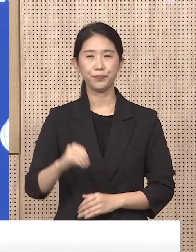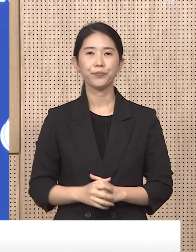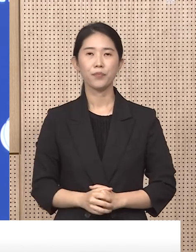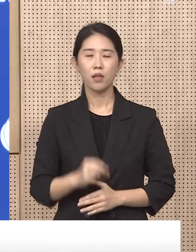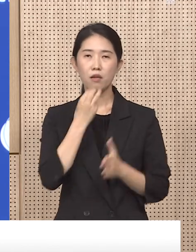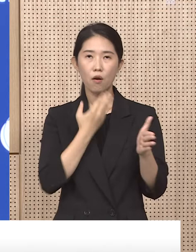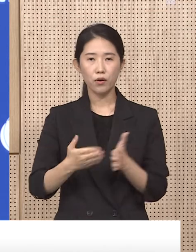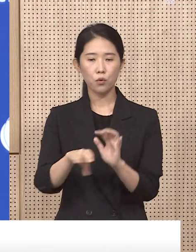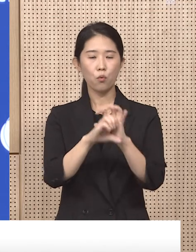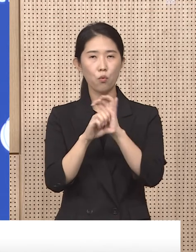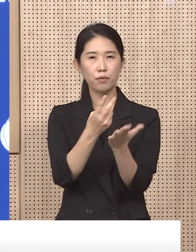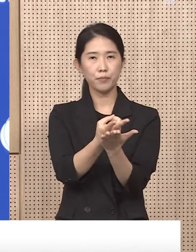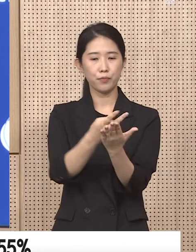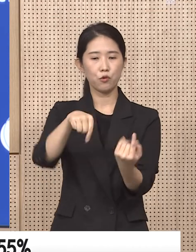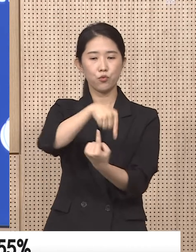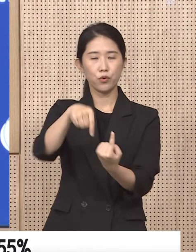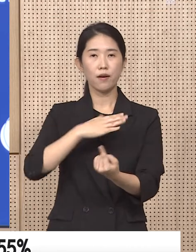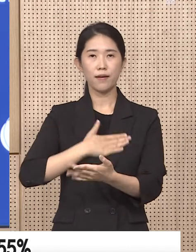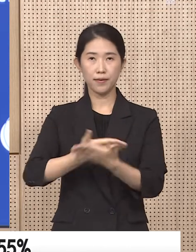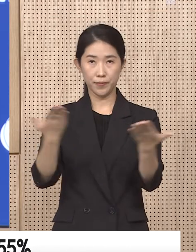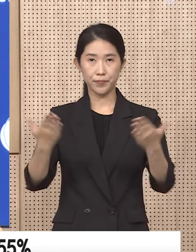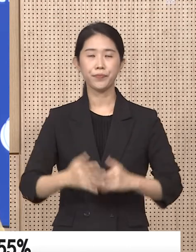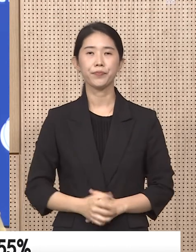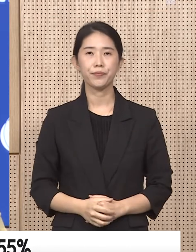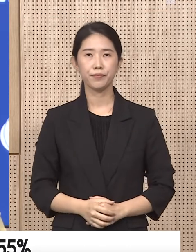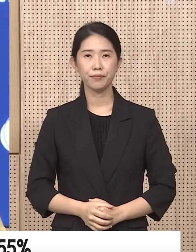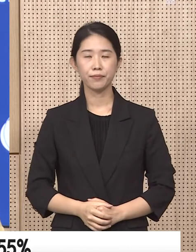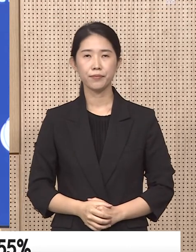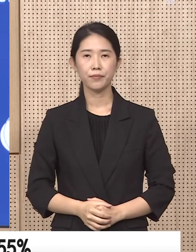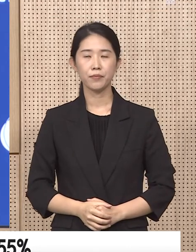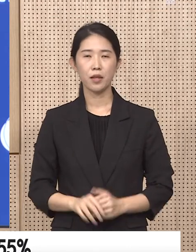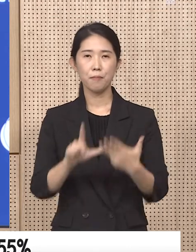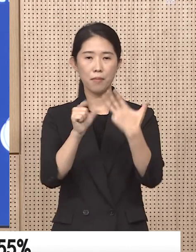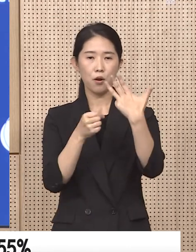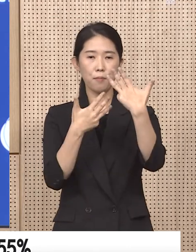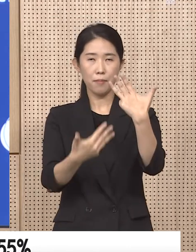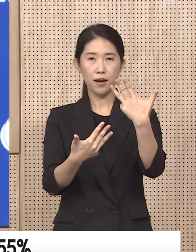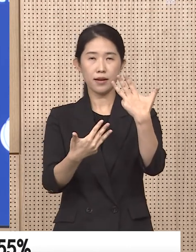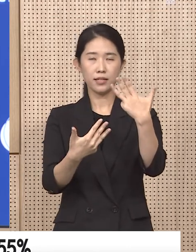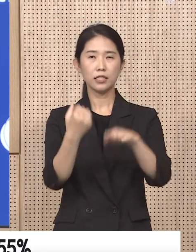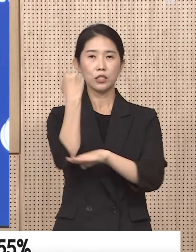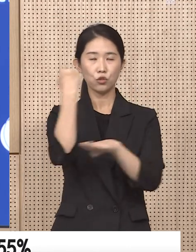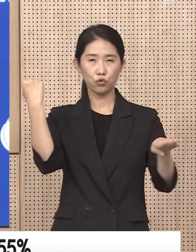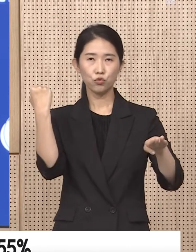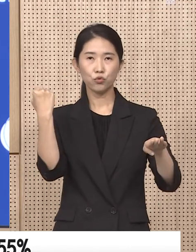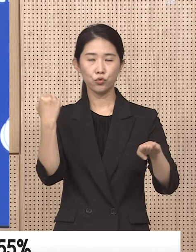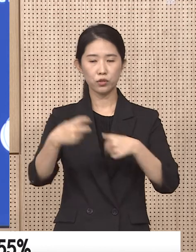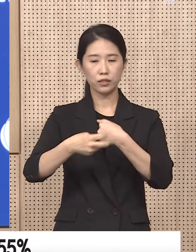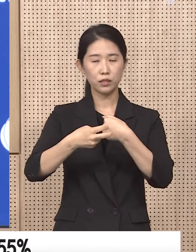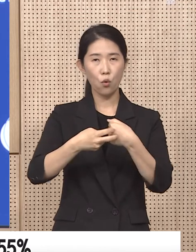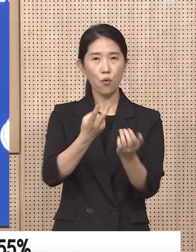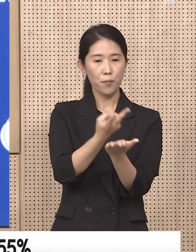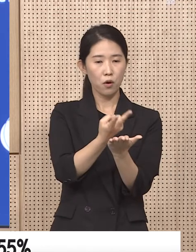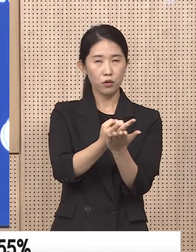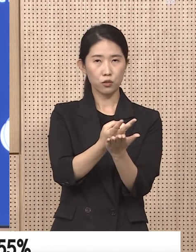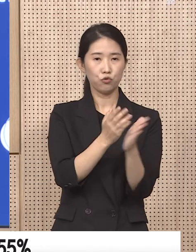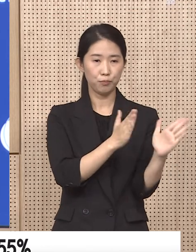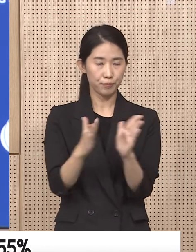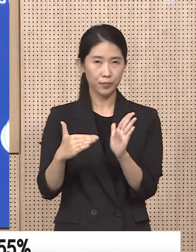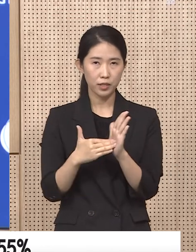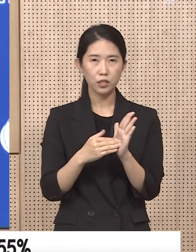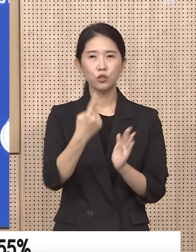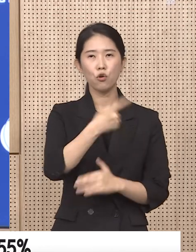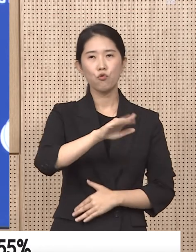다음 경기도 코로나19 병상 운용 현황에 대해서 말씀드리겠습니다. 8월 8일 17시 기준 도내 의료기관 확보 병상은 1